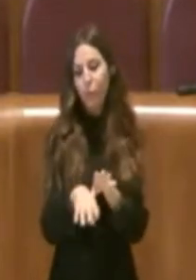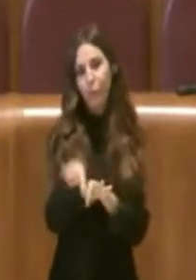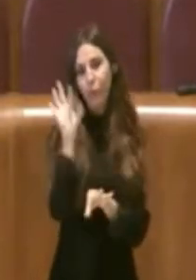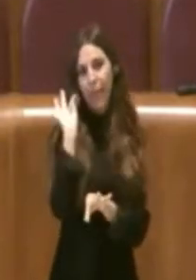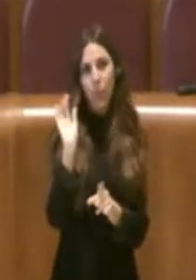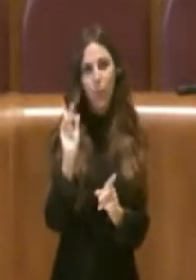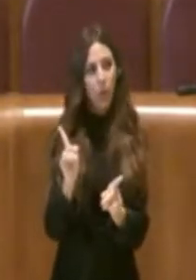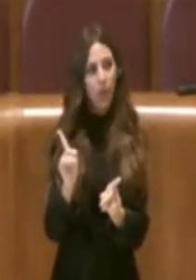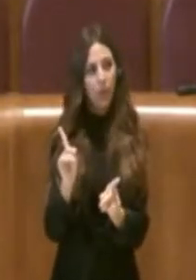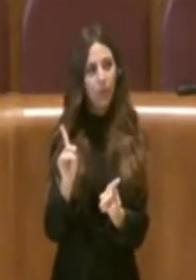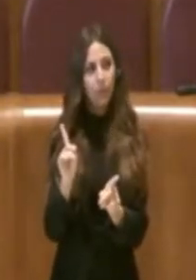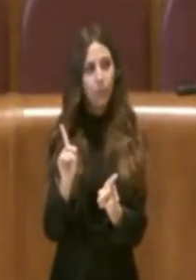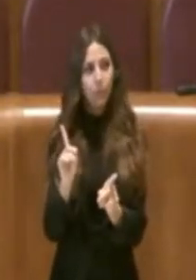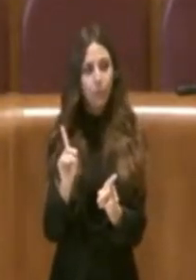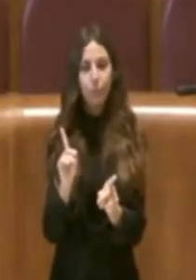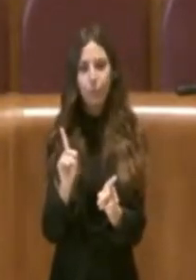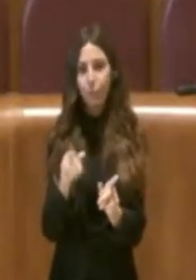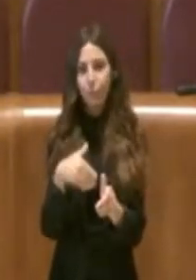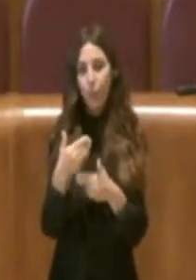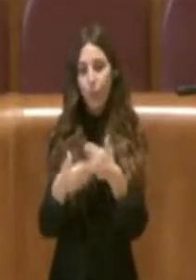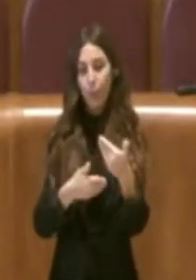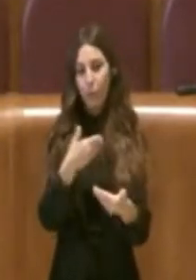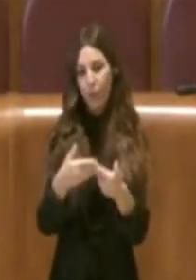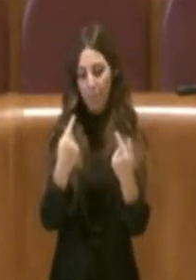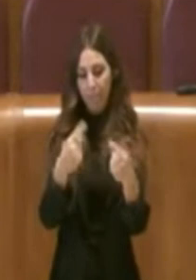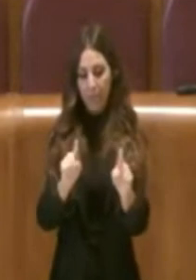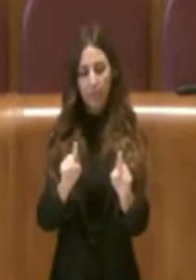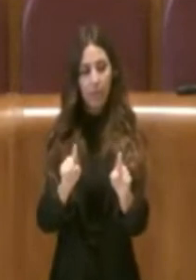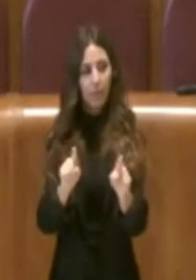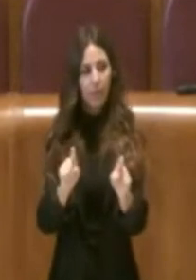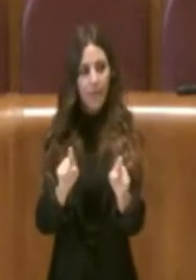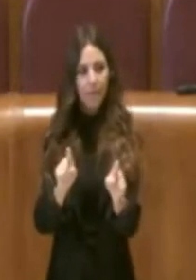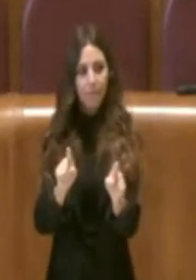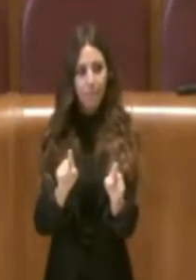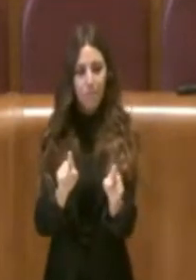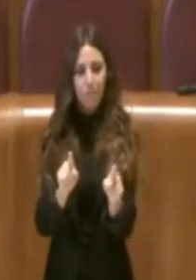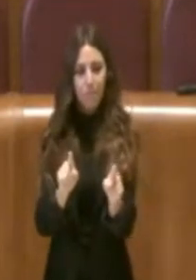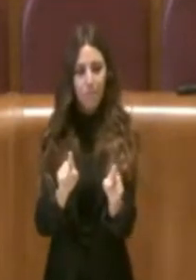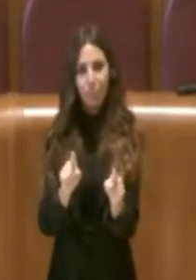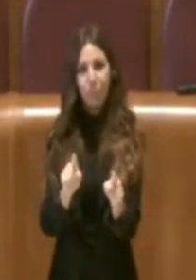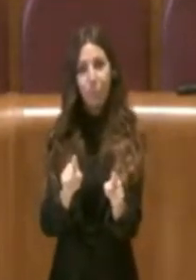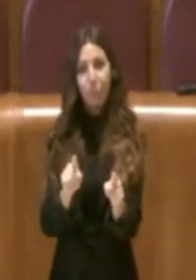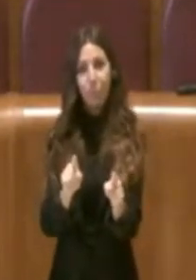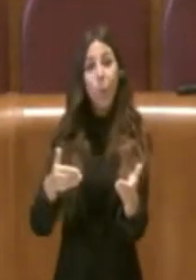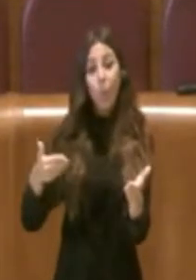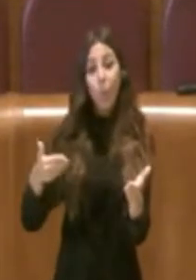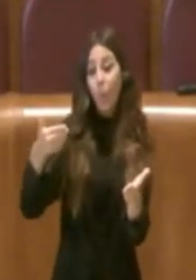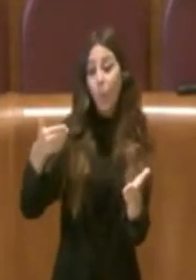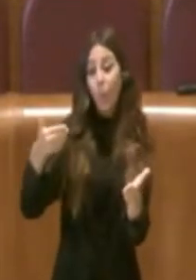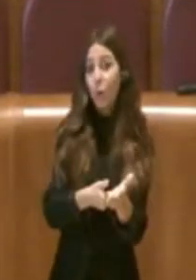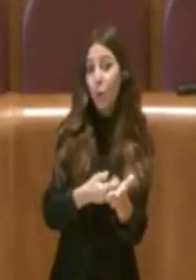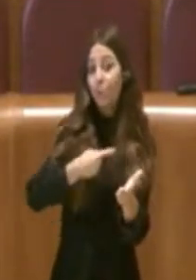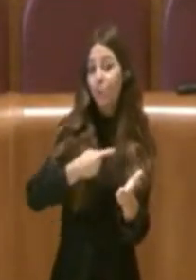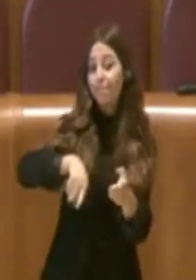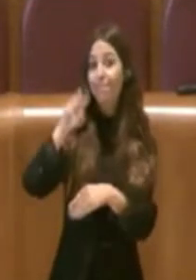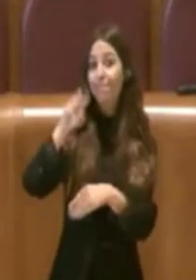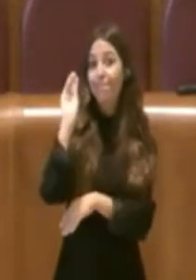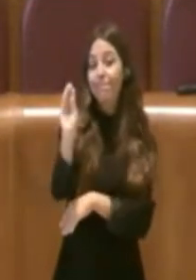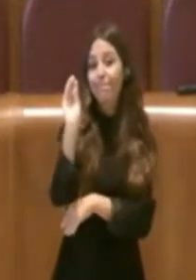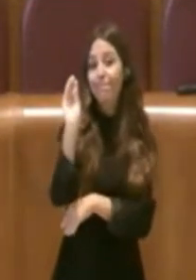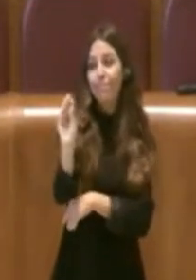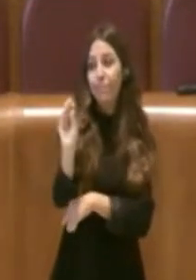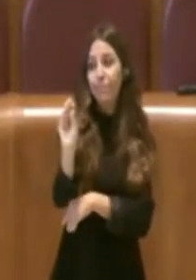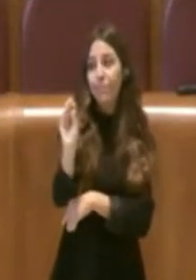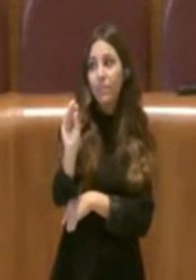proprio di procedere in questo senso. Quindi con questa mozione noi siamo a chiedere che